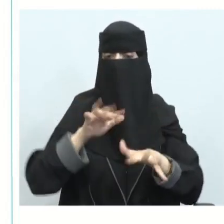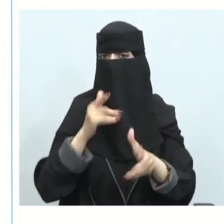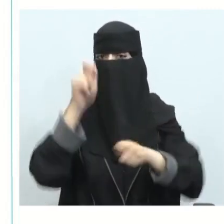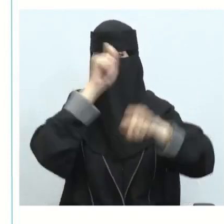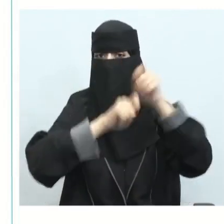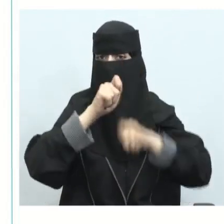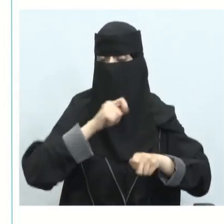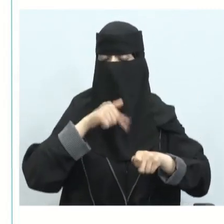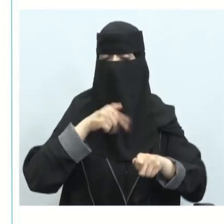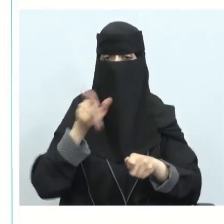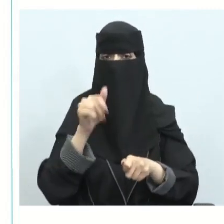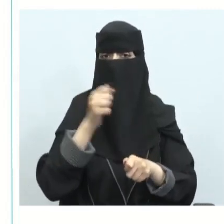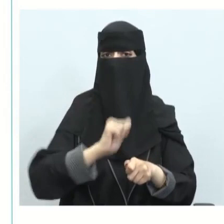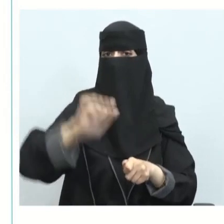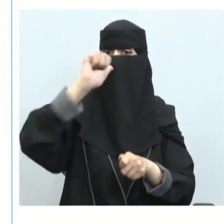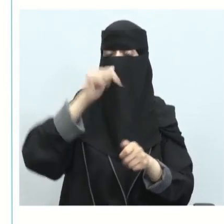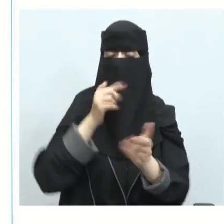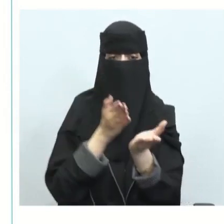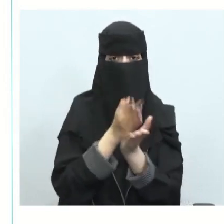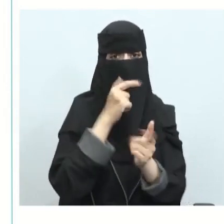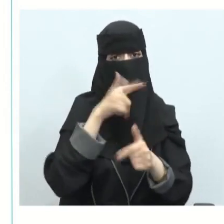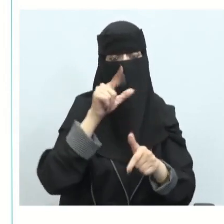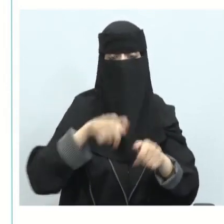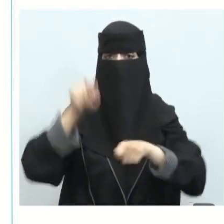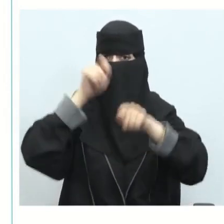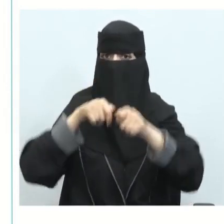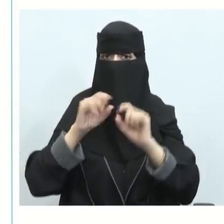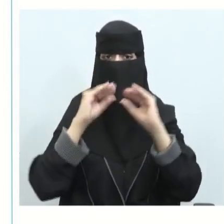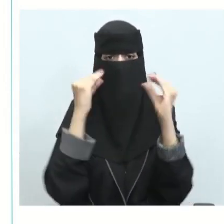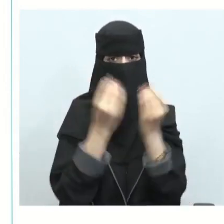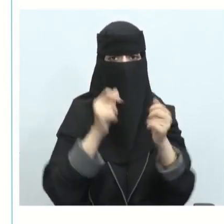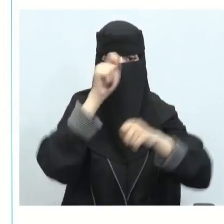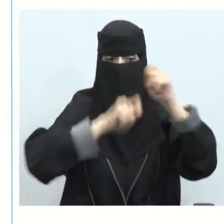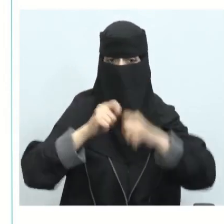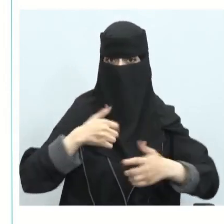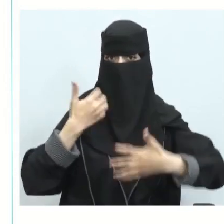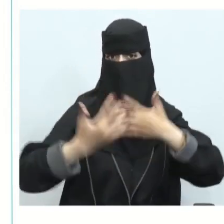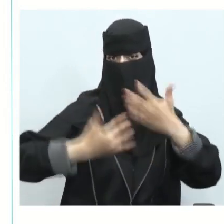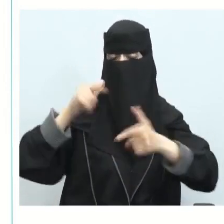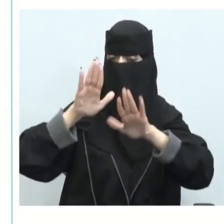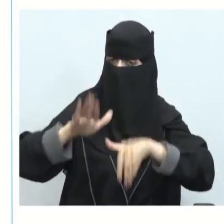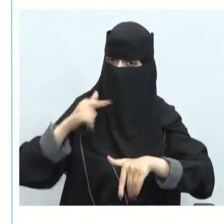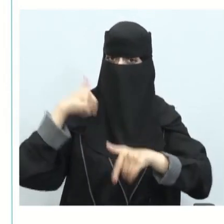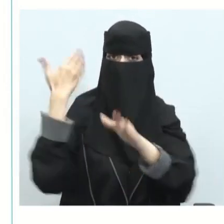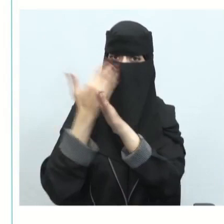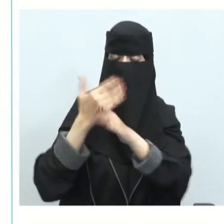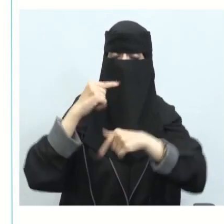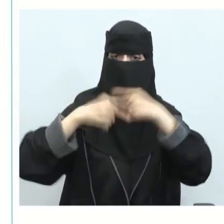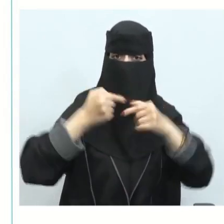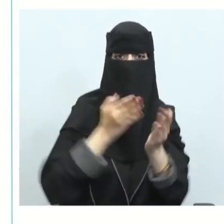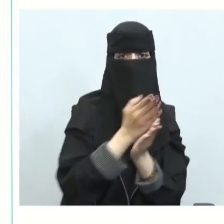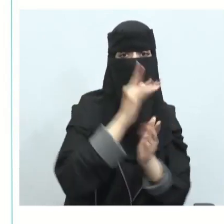نستخدم هذه المياه إدارة استخدام الطاقة كذلك كيف نستخدم الطاقة كل ذلك من عوامل الاستدامة